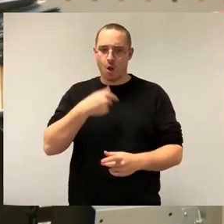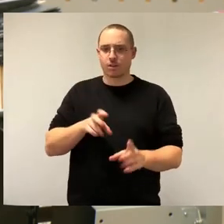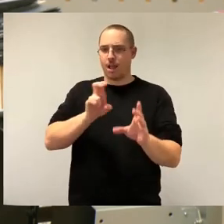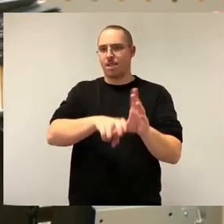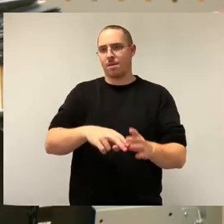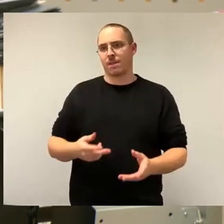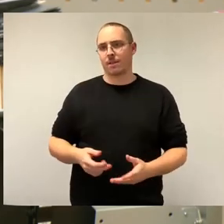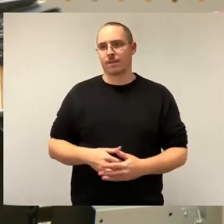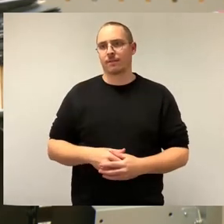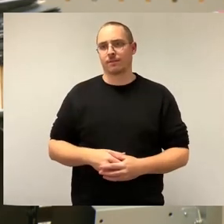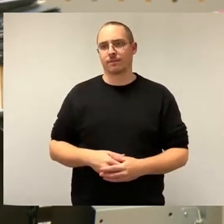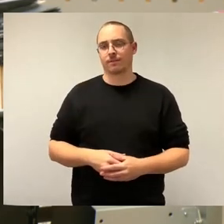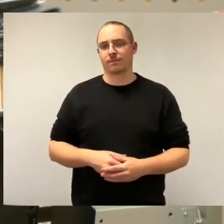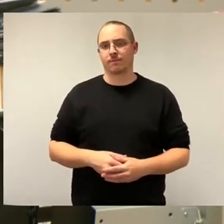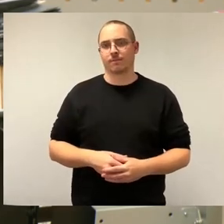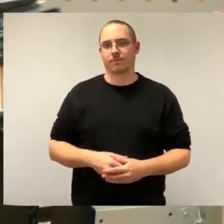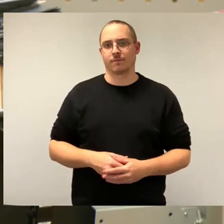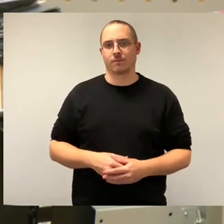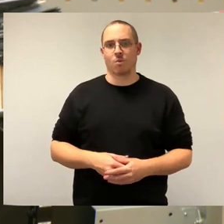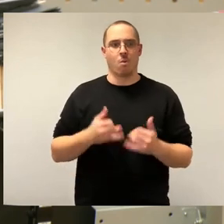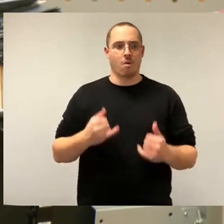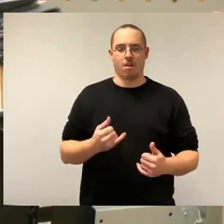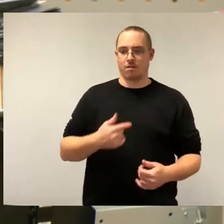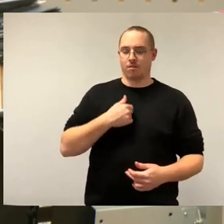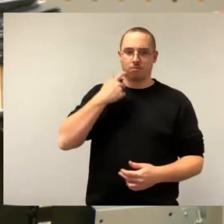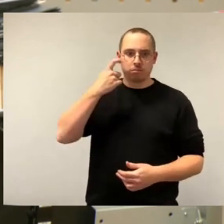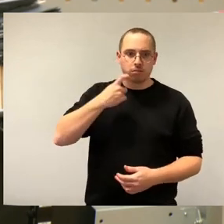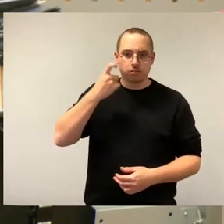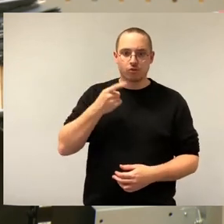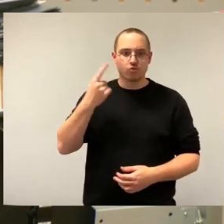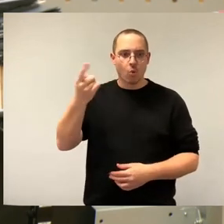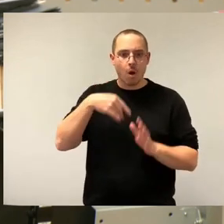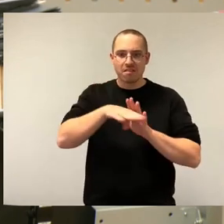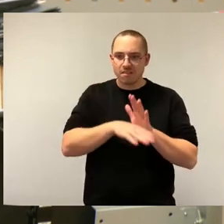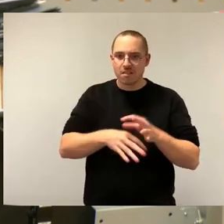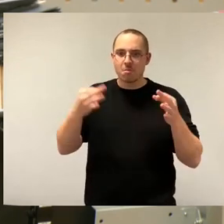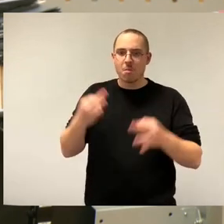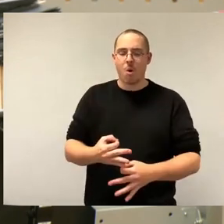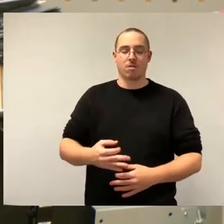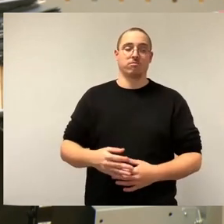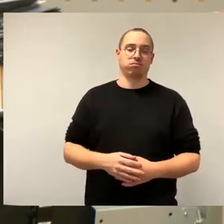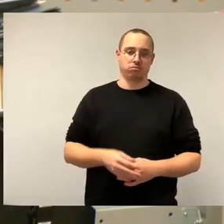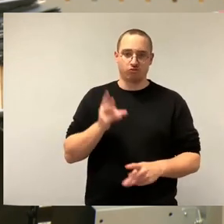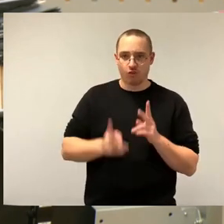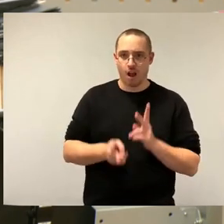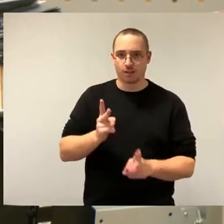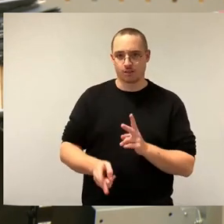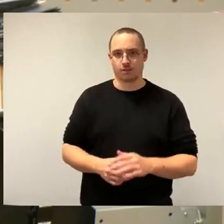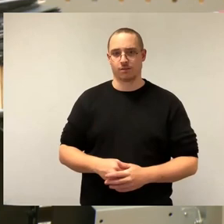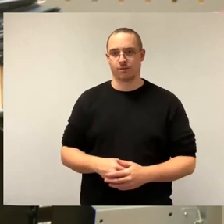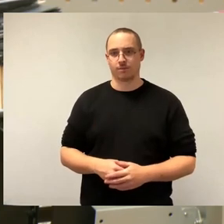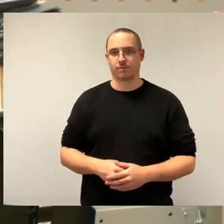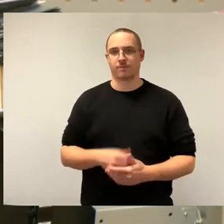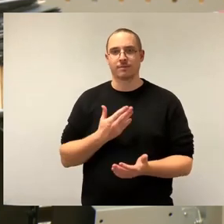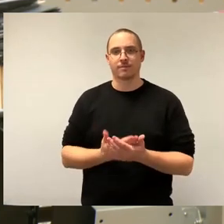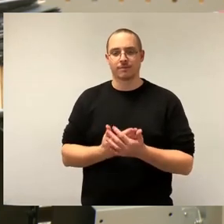dass es überhaupt eines solchen Gesetzes notwendig machen muss. Das ist das eigentlich Erbärmliche. Wir sollten mehr, wer Verantwortung hat. Und